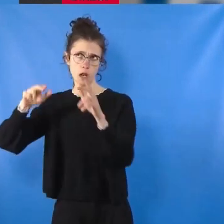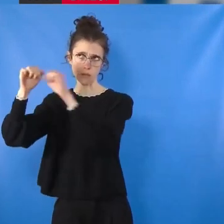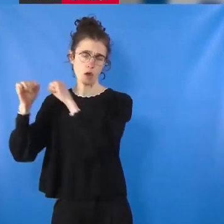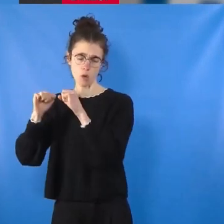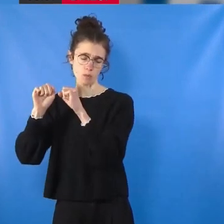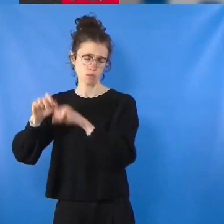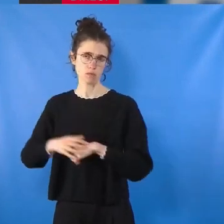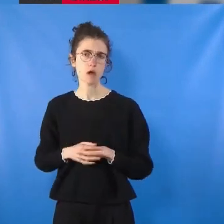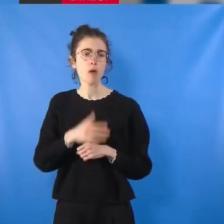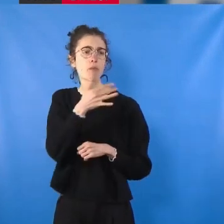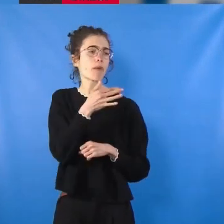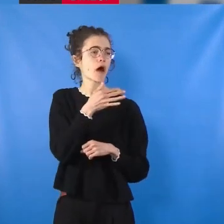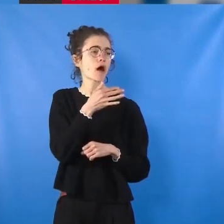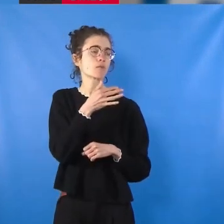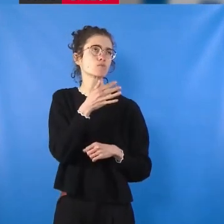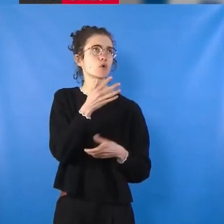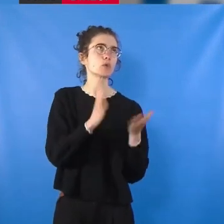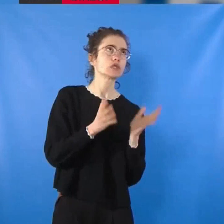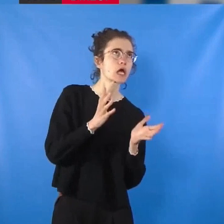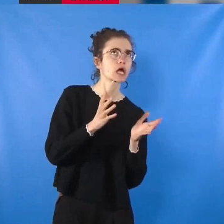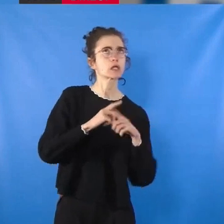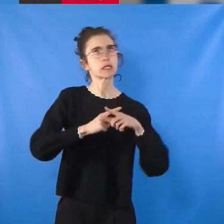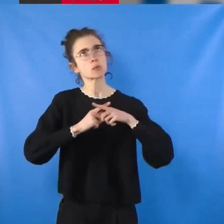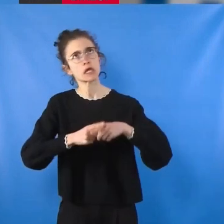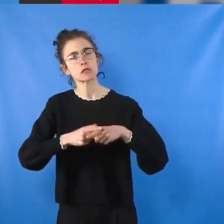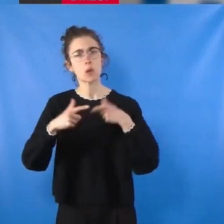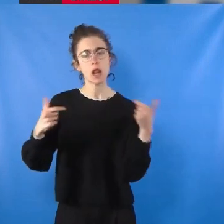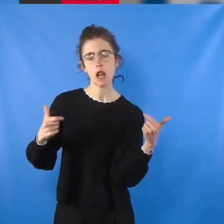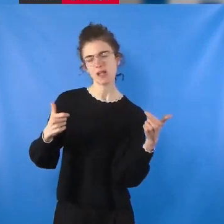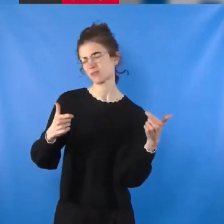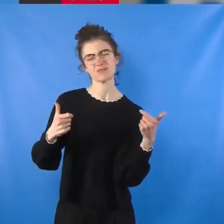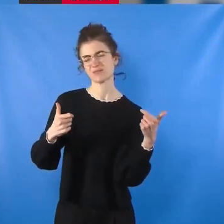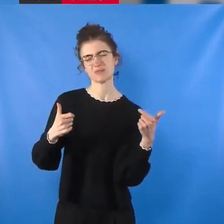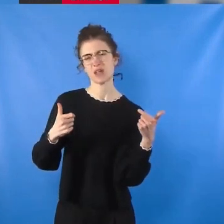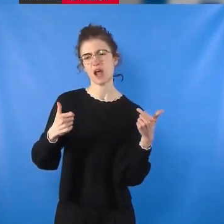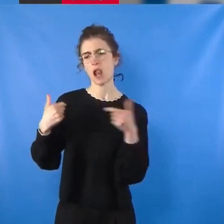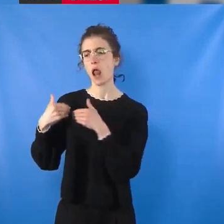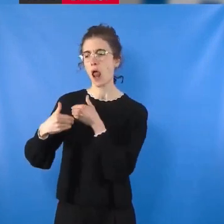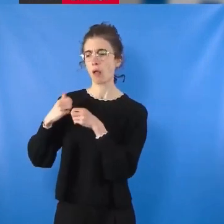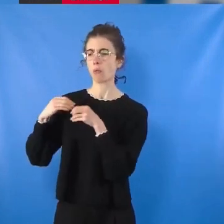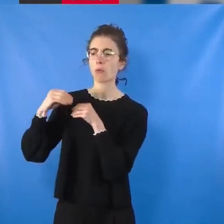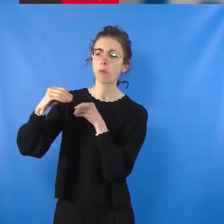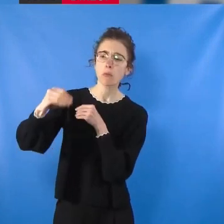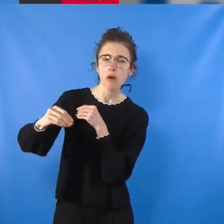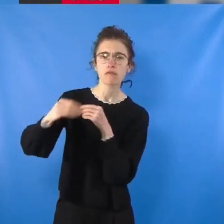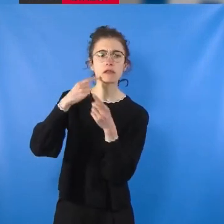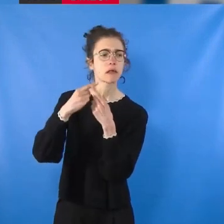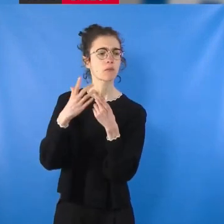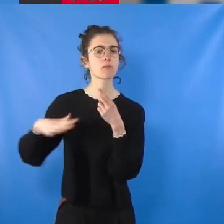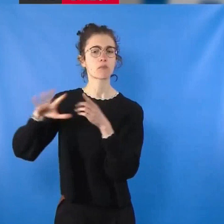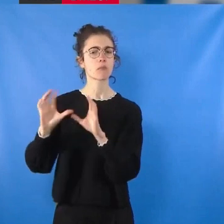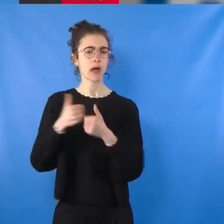variable. Les négociations en cours et le retrait tardif des troupes israéliennes sont un premier pas positif.